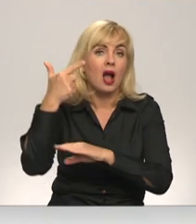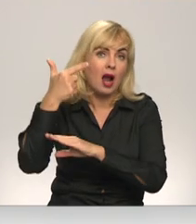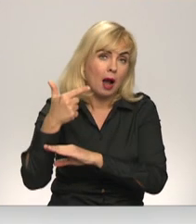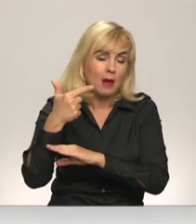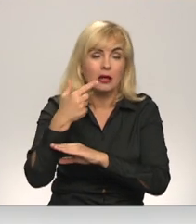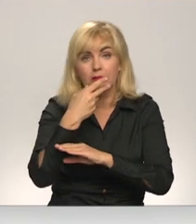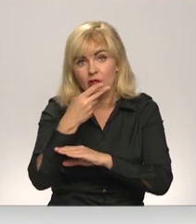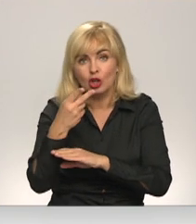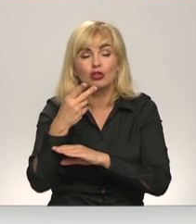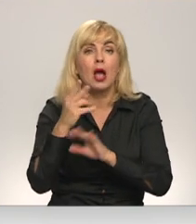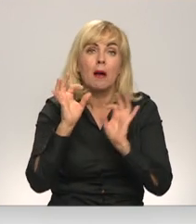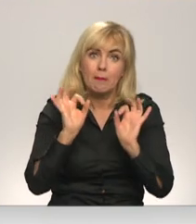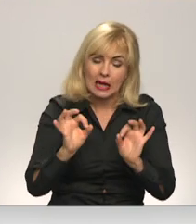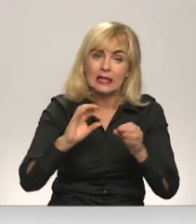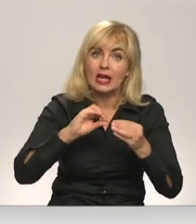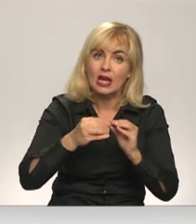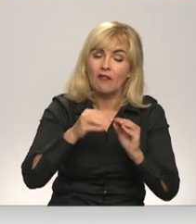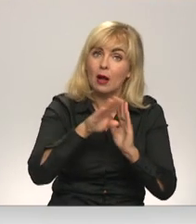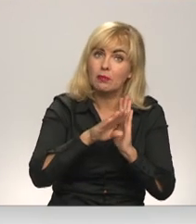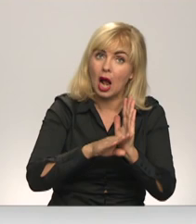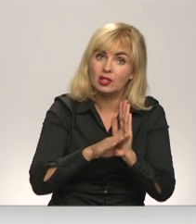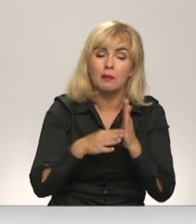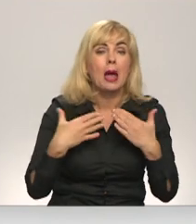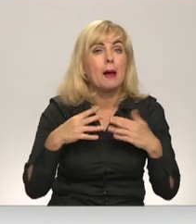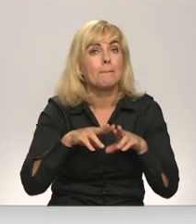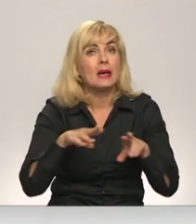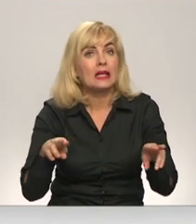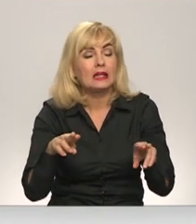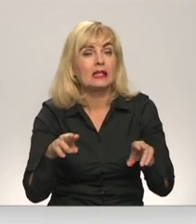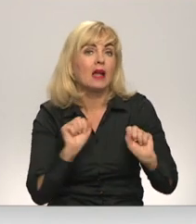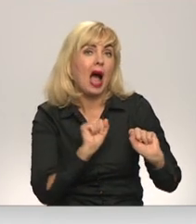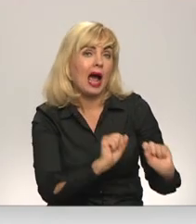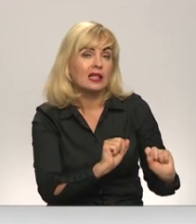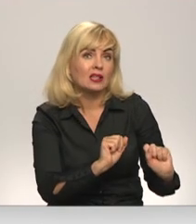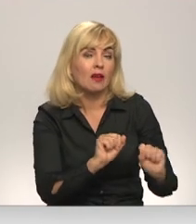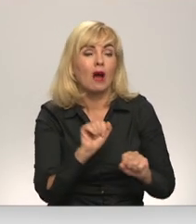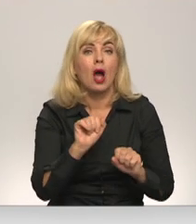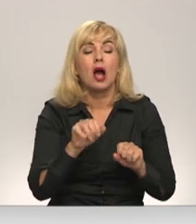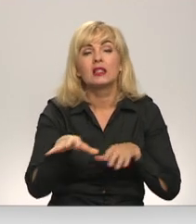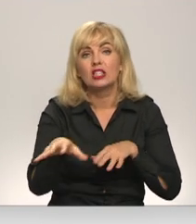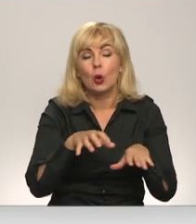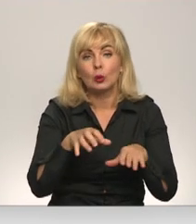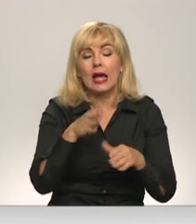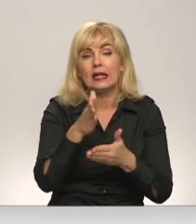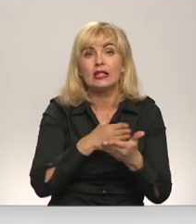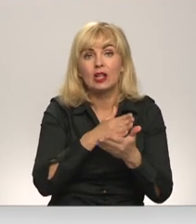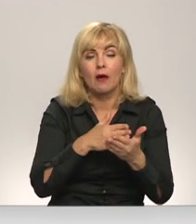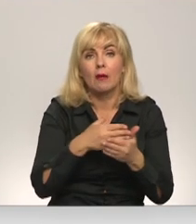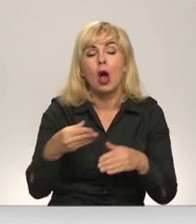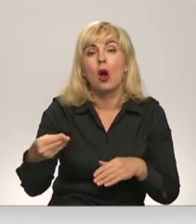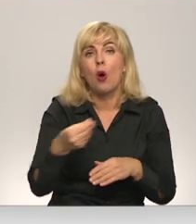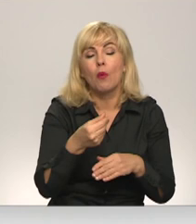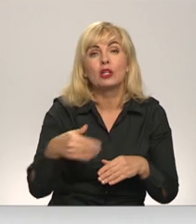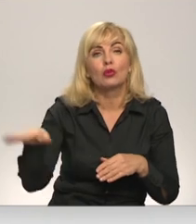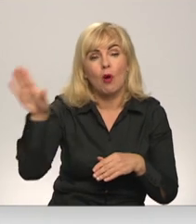lai pārliecinātos, prasības ievēro. Pati ministrija gan sanāksmē aizstāvējus variantu ūdēles iznīcināt un kā kompensāciju uzņēmumam